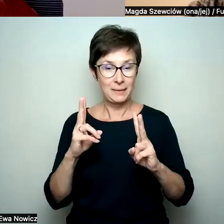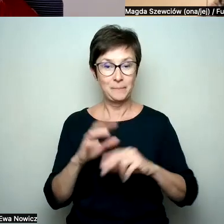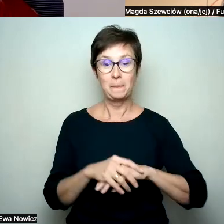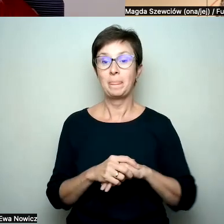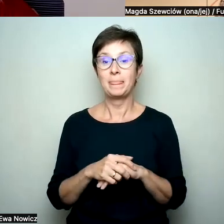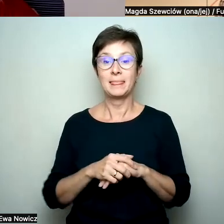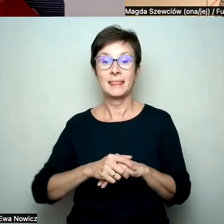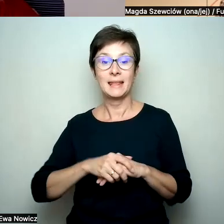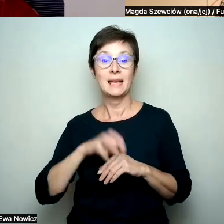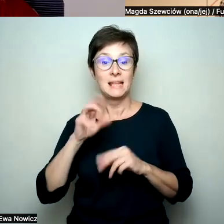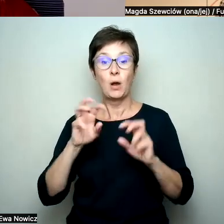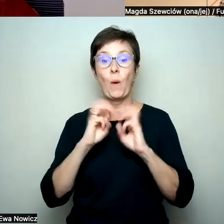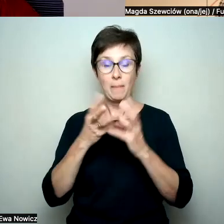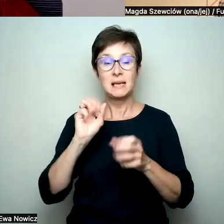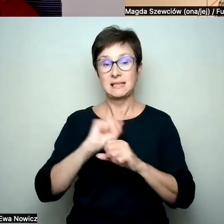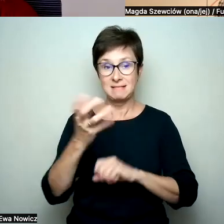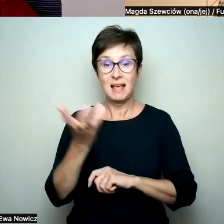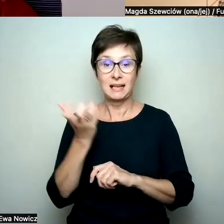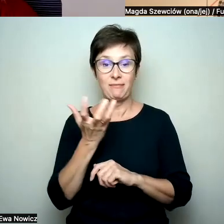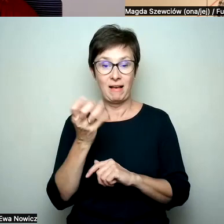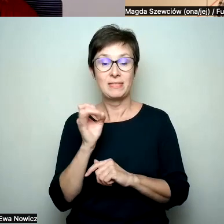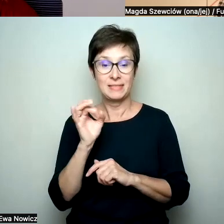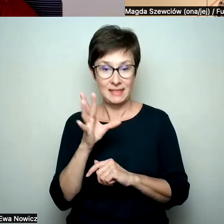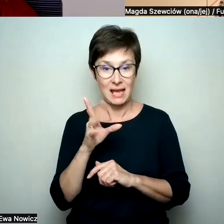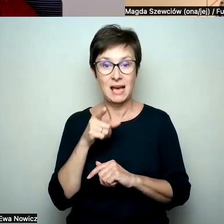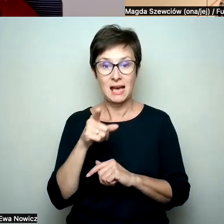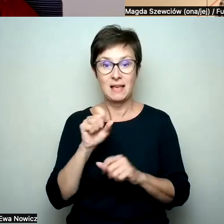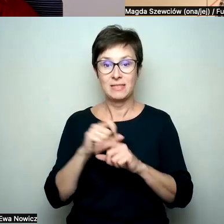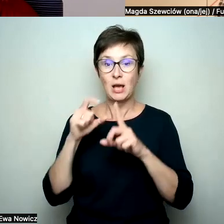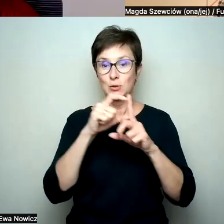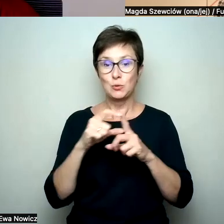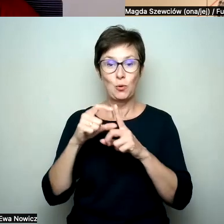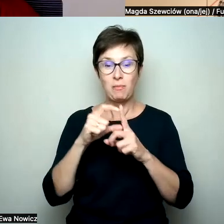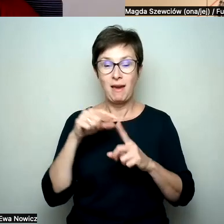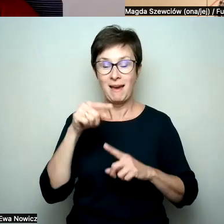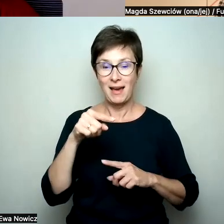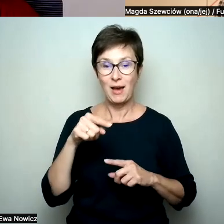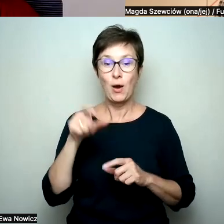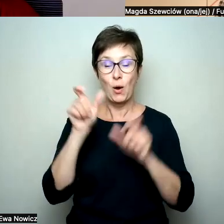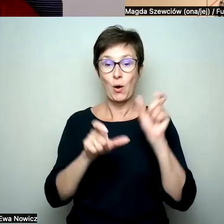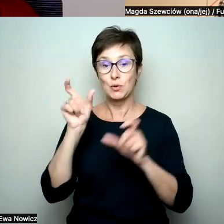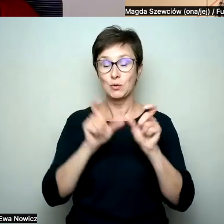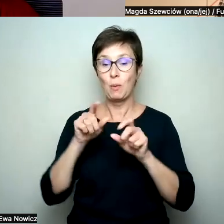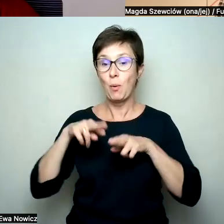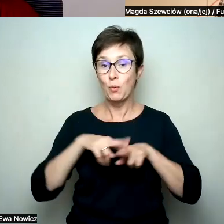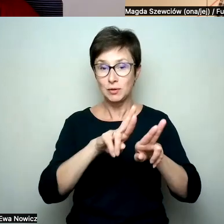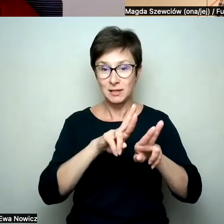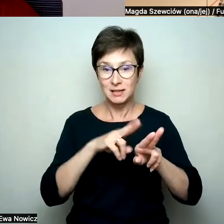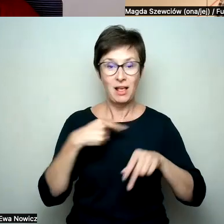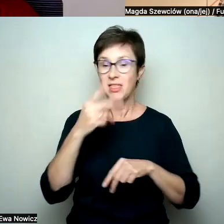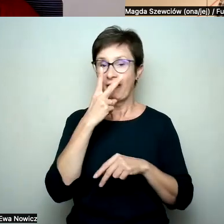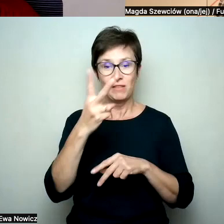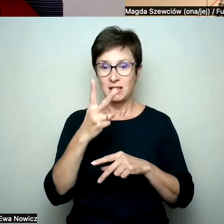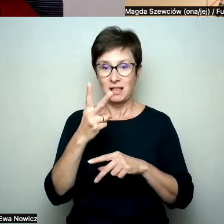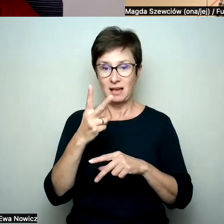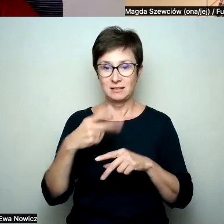Ok. Webinar jest nagrywany i odbywa się na Zoomie webinarowym. Osoby uczestniczące nie są widoczne w nagraniu, więc